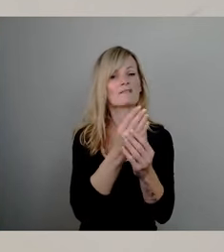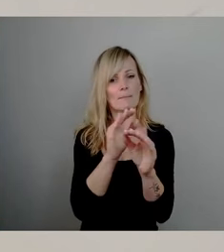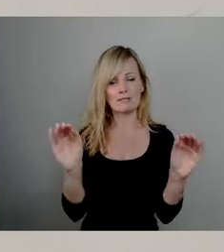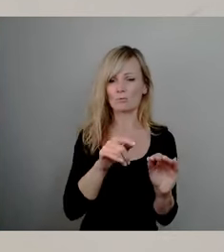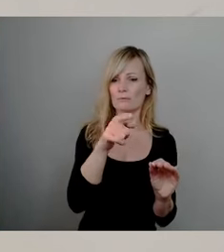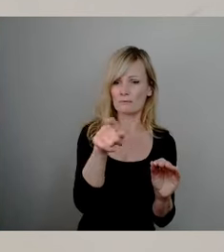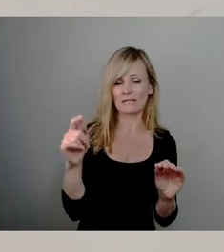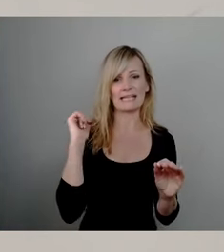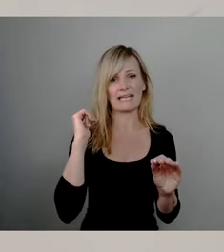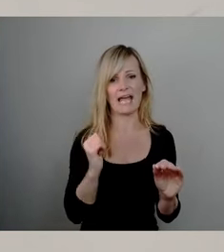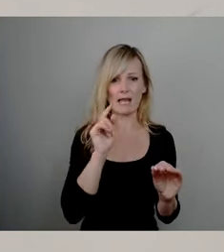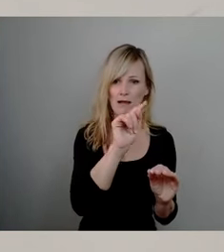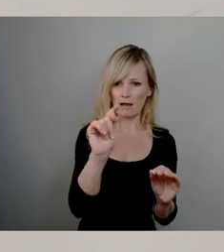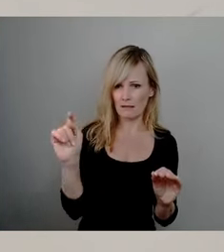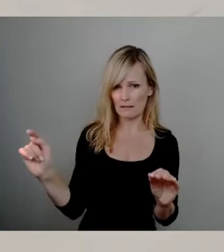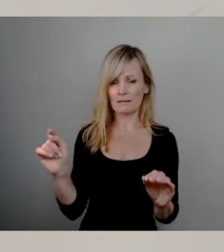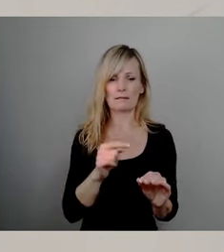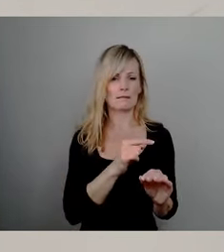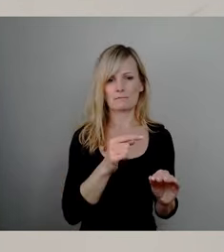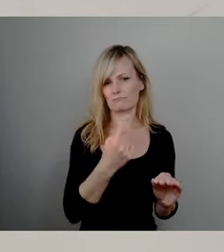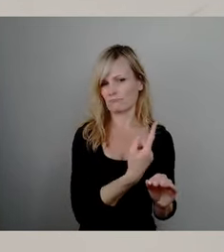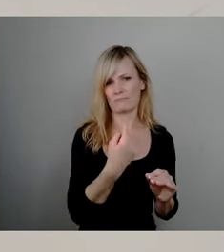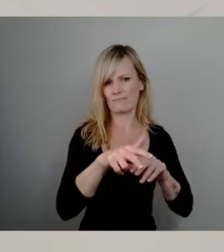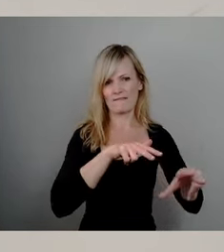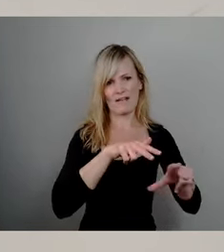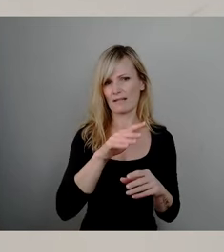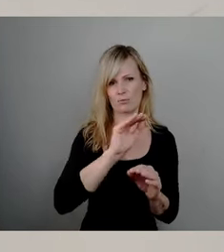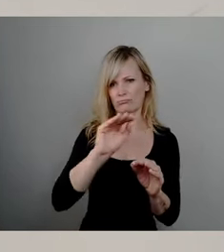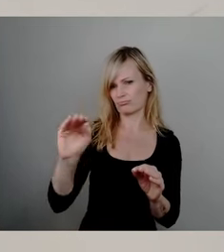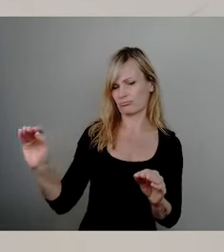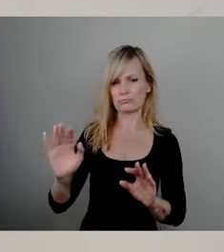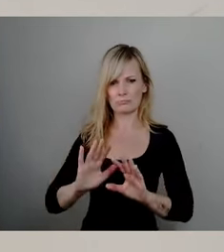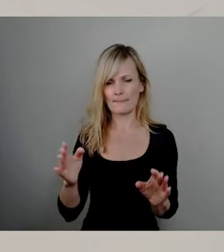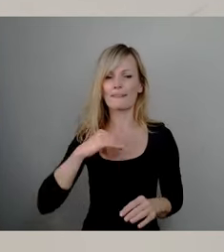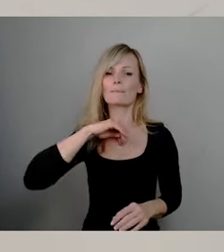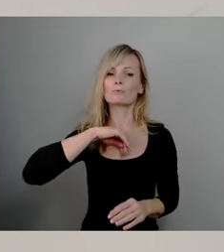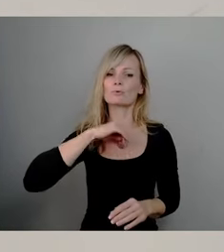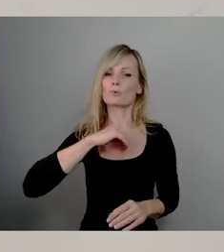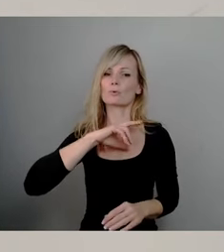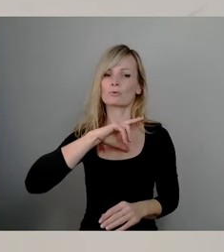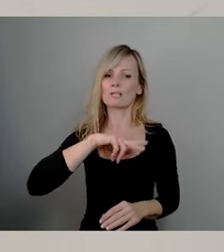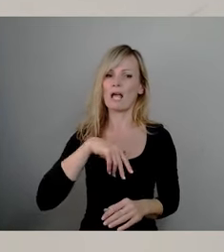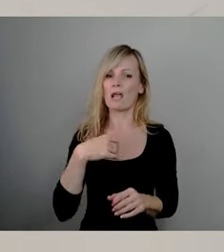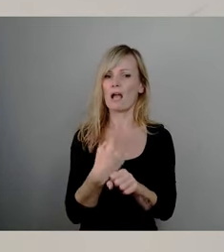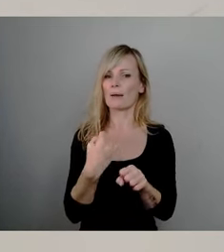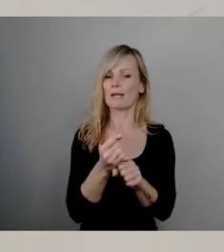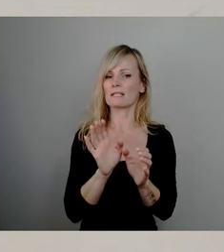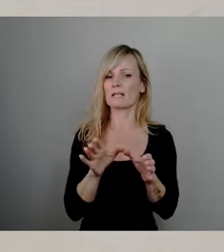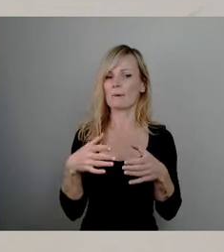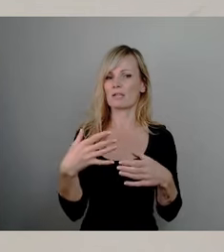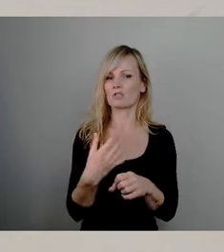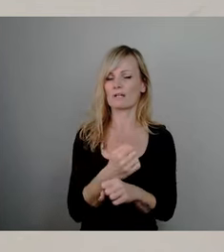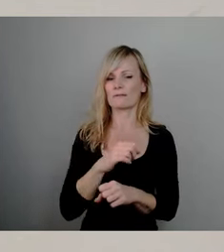Amtes für Gesundheit und Prävention, sondern über die psychosoziale Arbeitsgemeinschaft, PSAK.